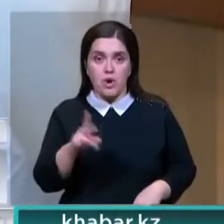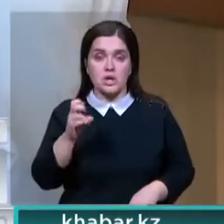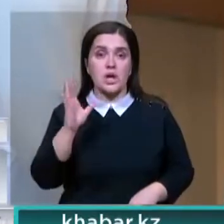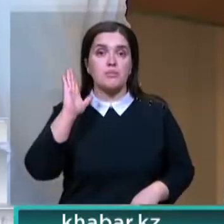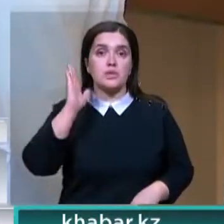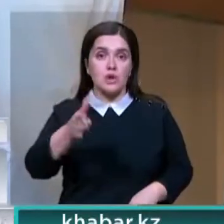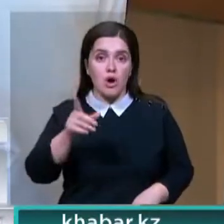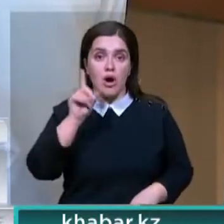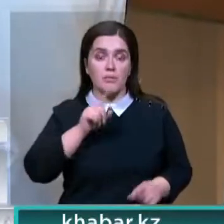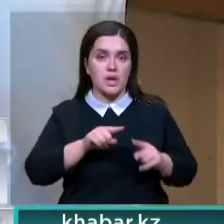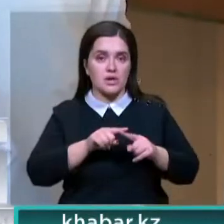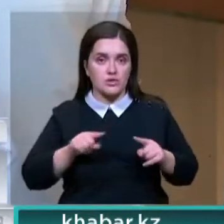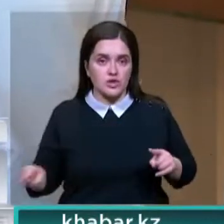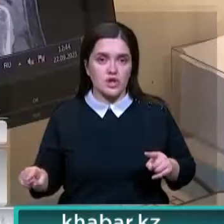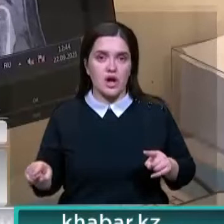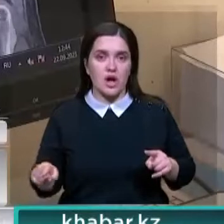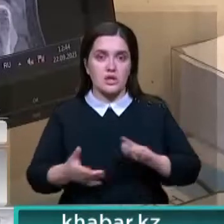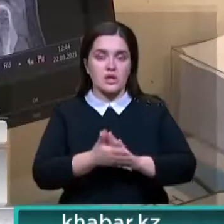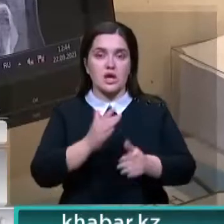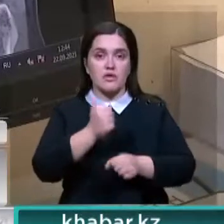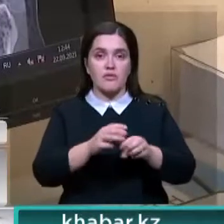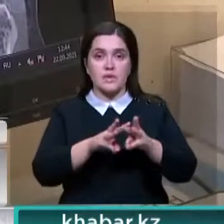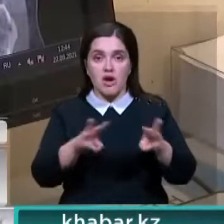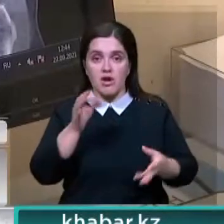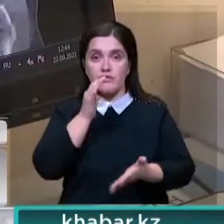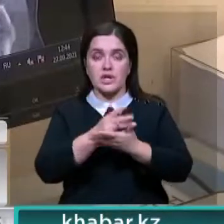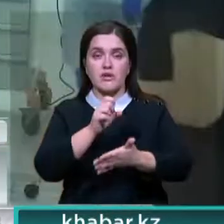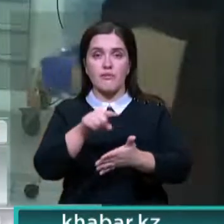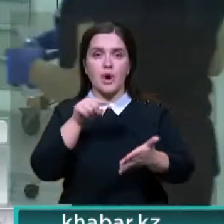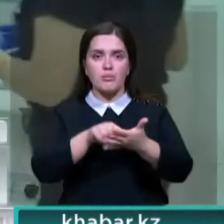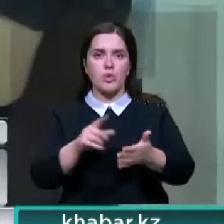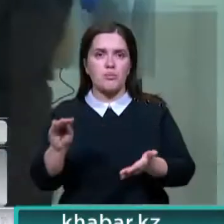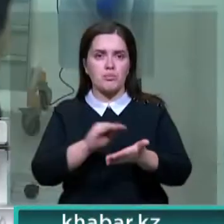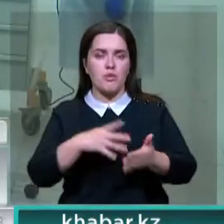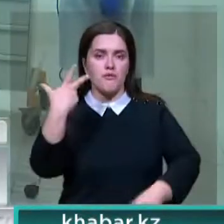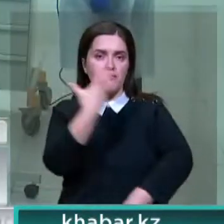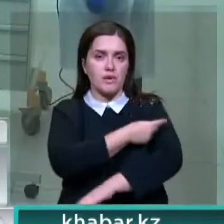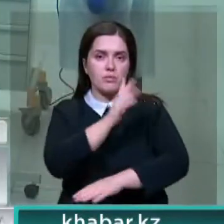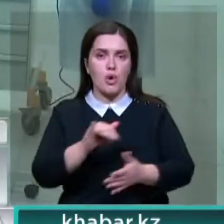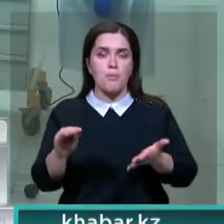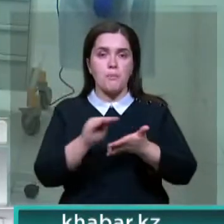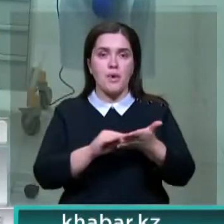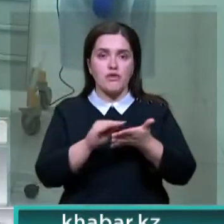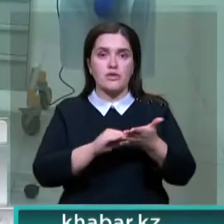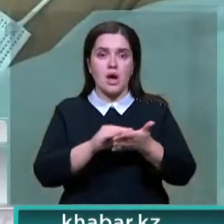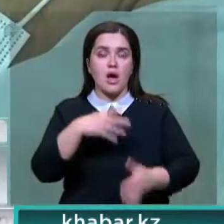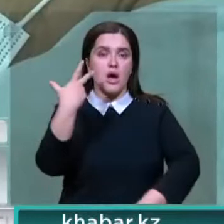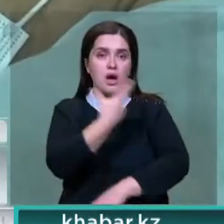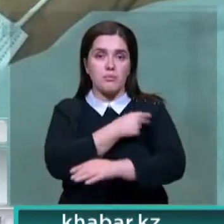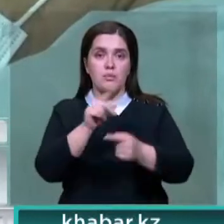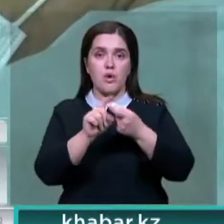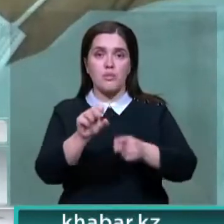Но это на перспективу, пока текущие пять ситуаций. Глава Минздрава ответил на вопрос о ревакцинации казахстанцев. Повторно